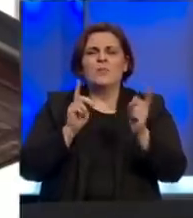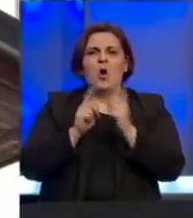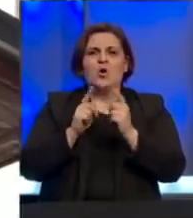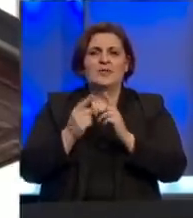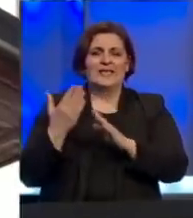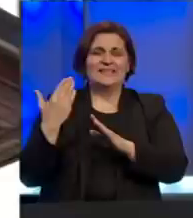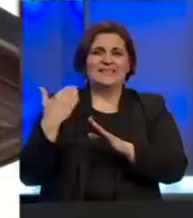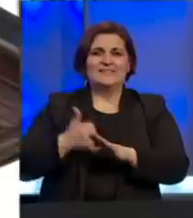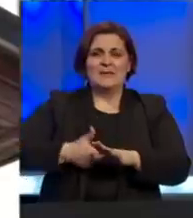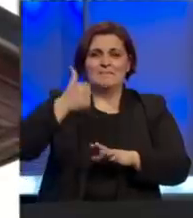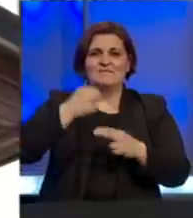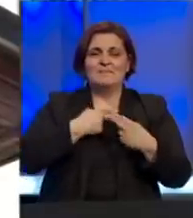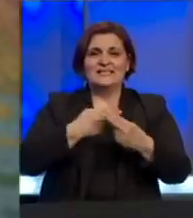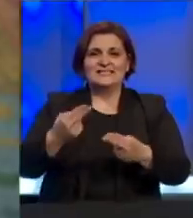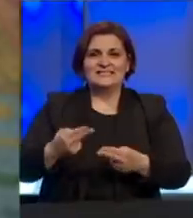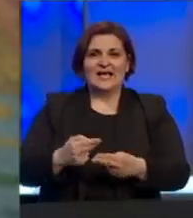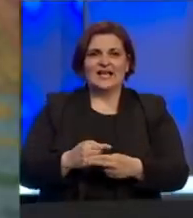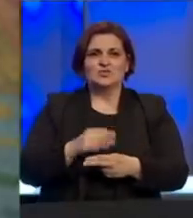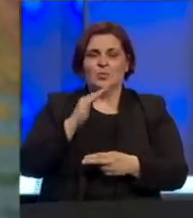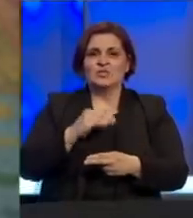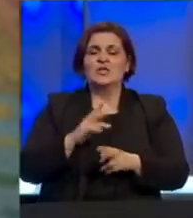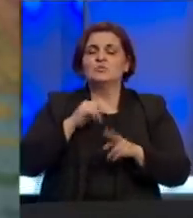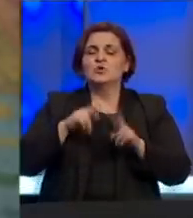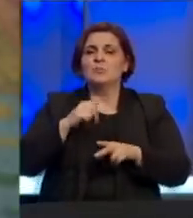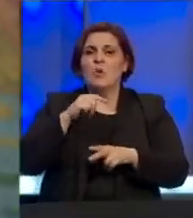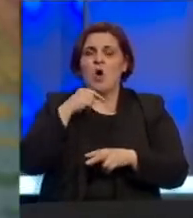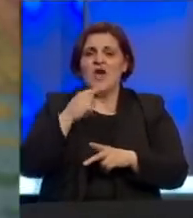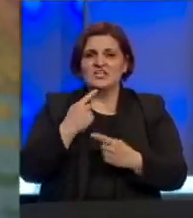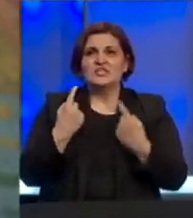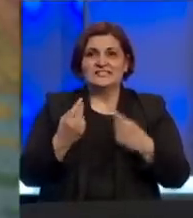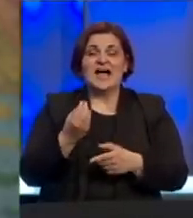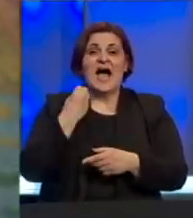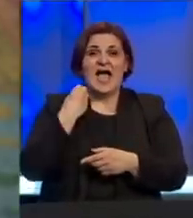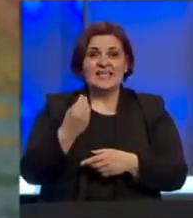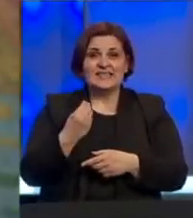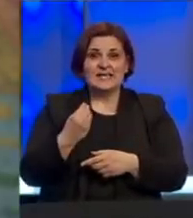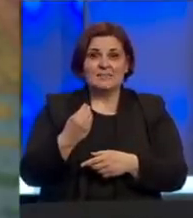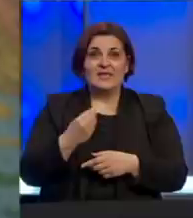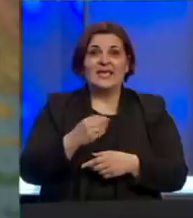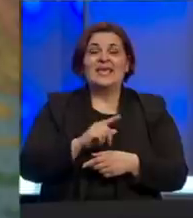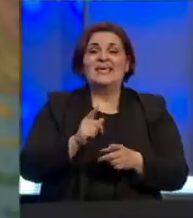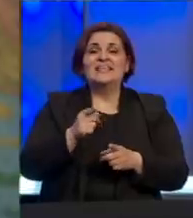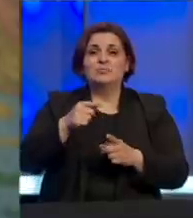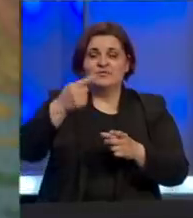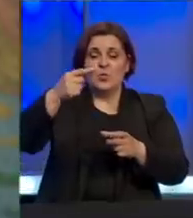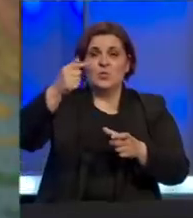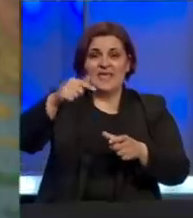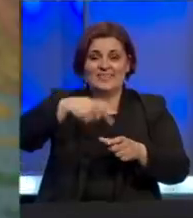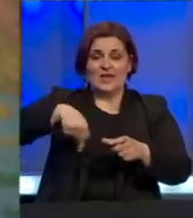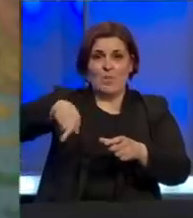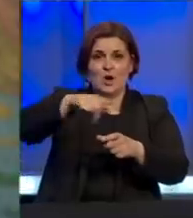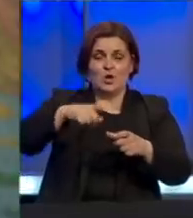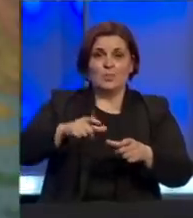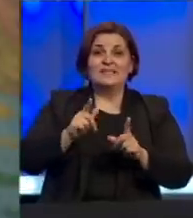sa nedavno prvim zaraženim u Livnu. Još uvijek možemo reći da je stanje dobro jer su nam ostali svi u jednom krugu. Sad je